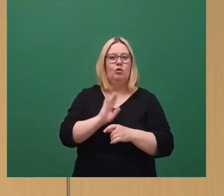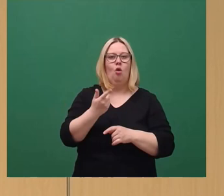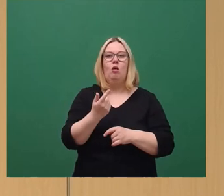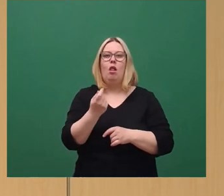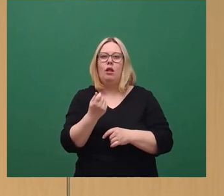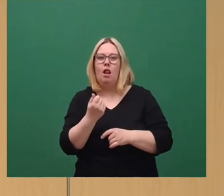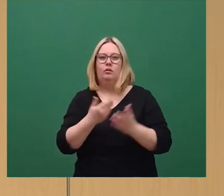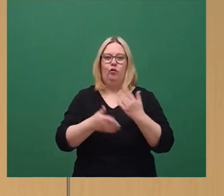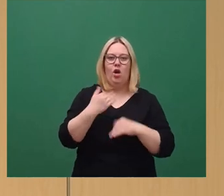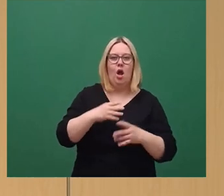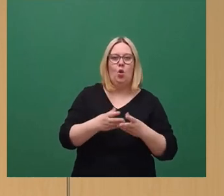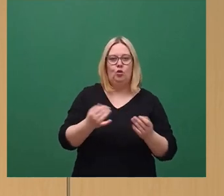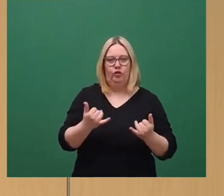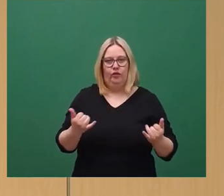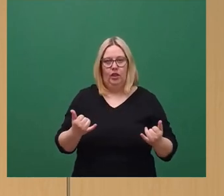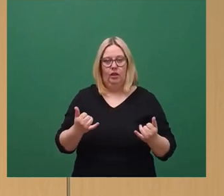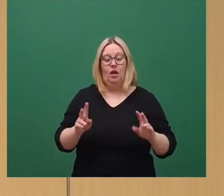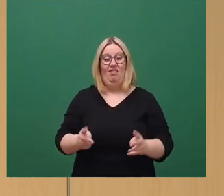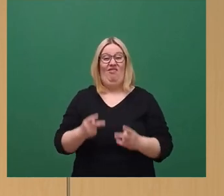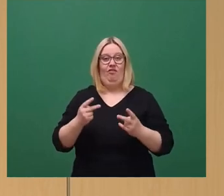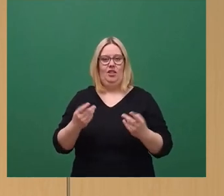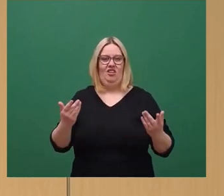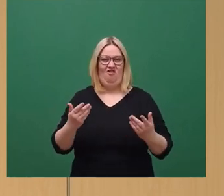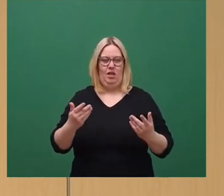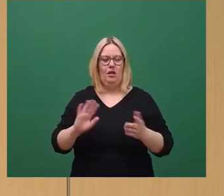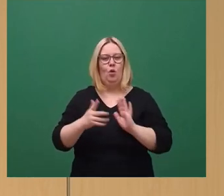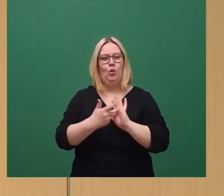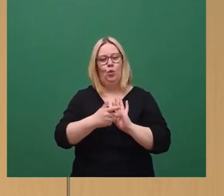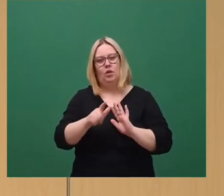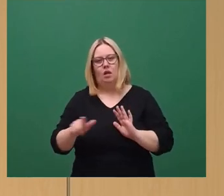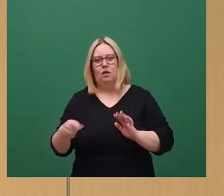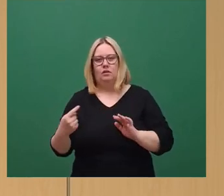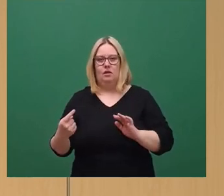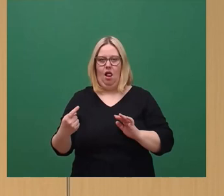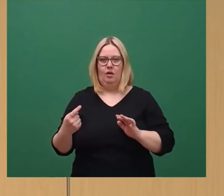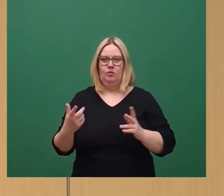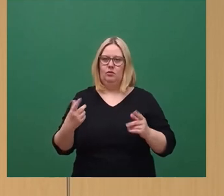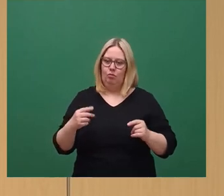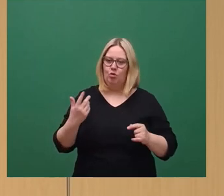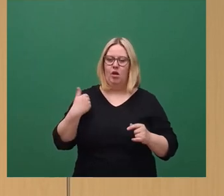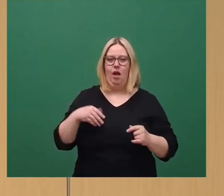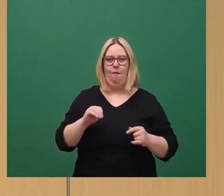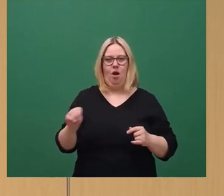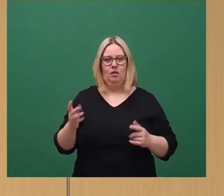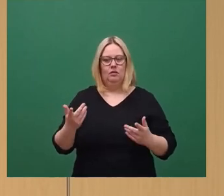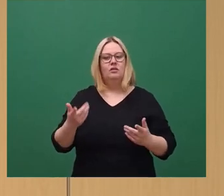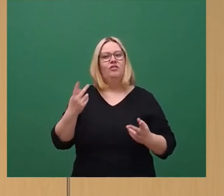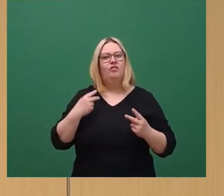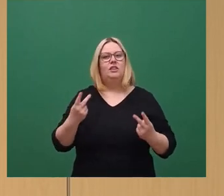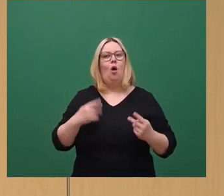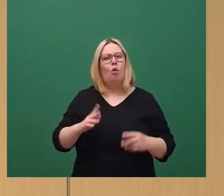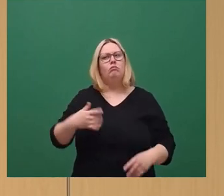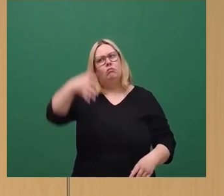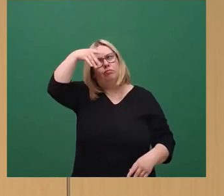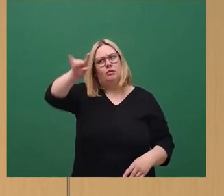aufzuzeigen. Wichtig ist dabei aber, Gutachterinnen und Gutachter, das hat Herr Mattes gerade schon angedeutet, von der Materie auch etwas